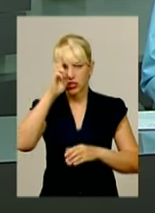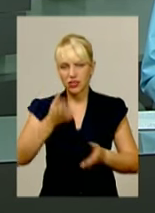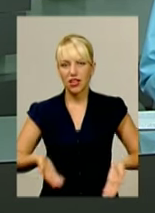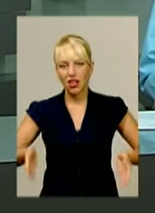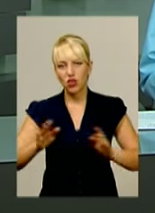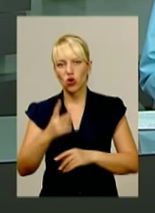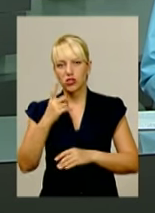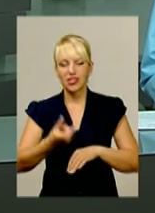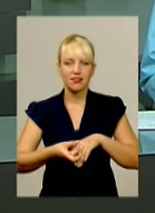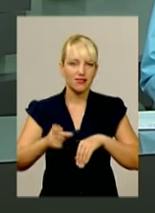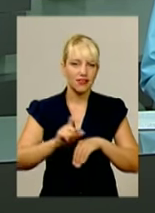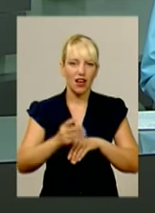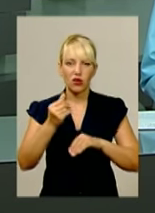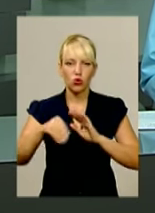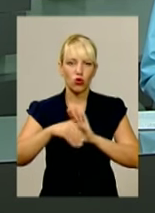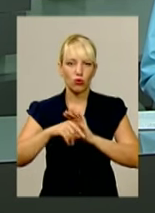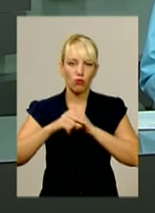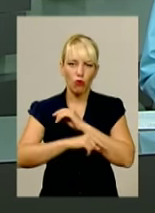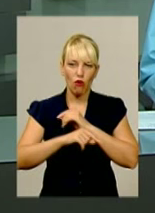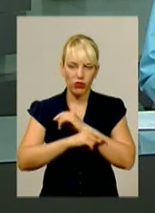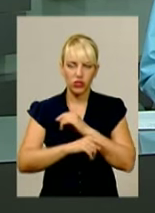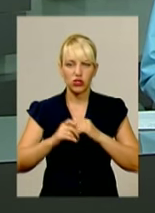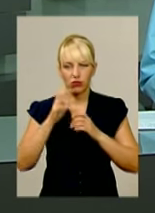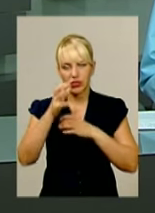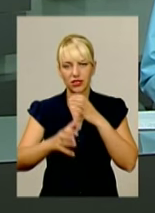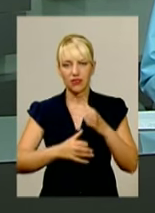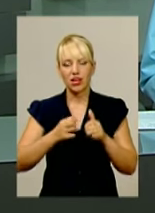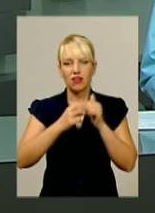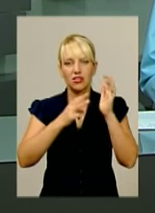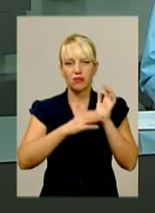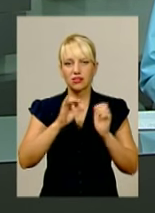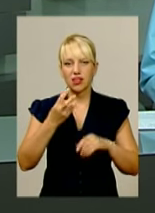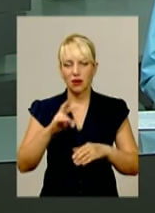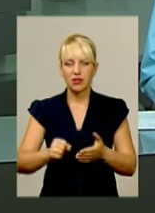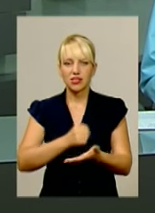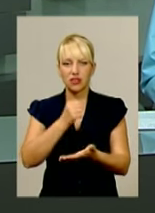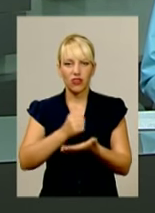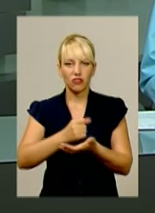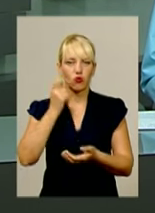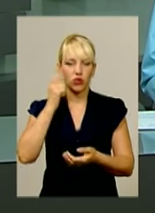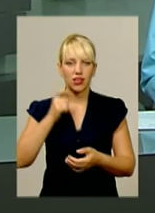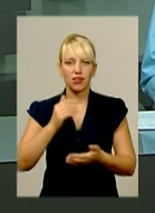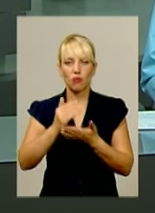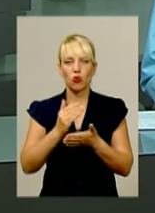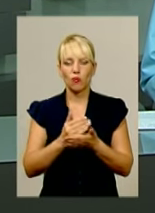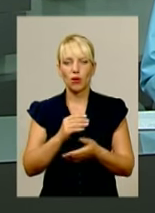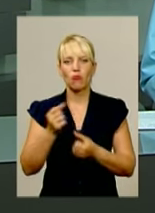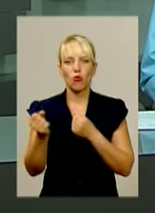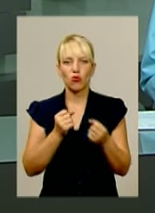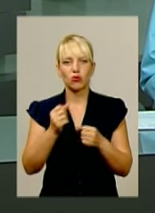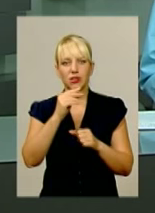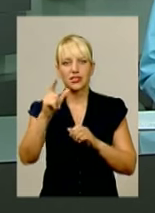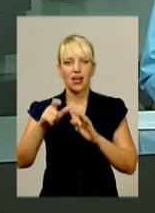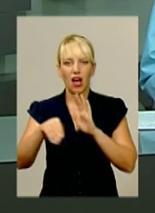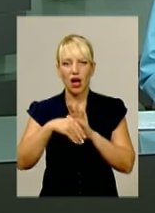однією із найкорумпованіших країн світу. 18 серпня в Україні затвердили ще одну програму боротьби з хабарництвом.